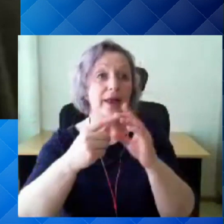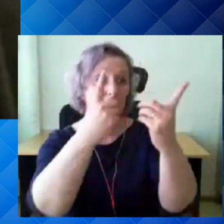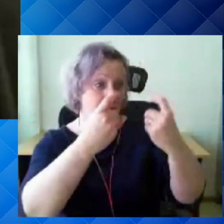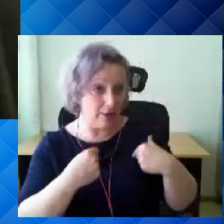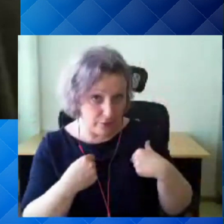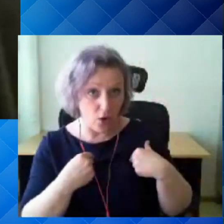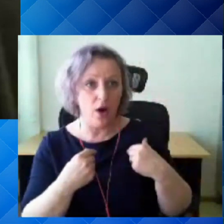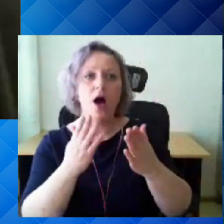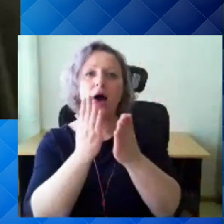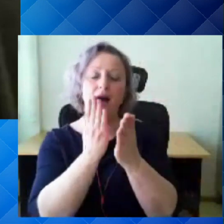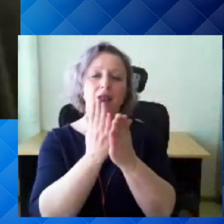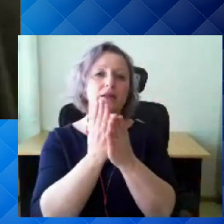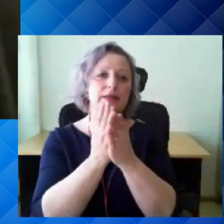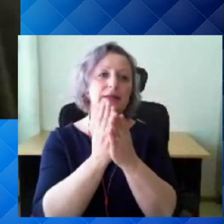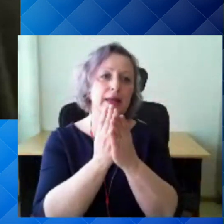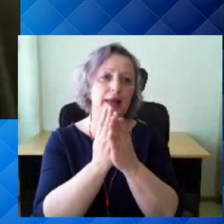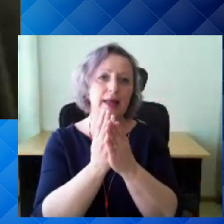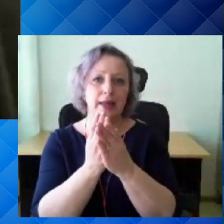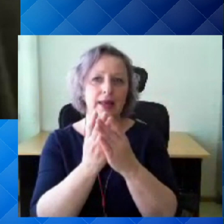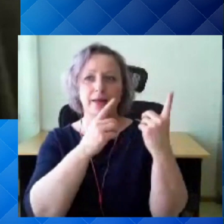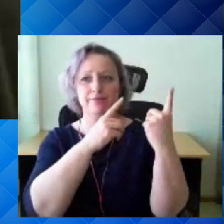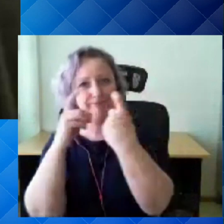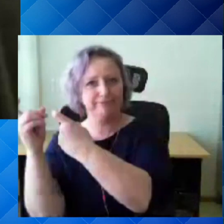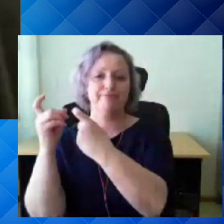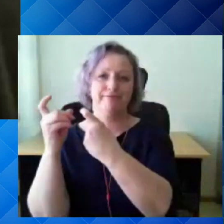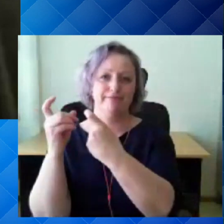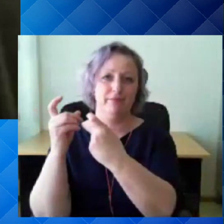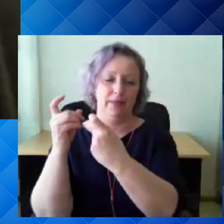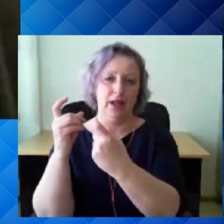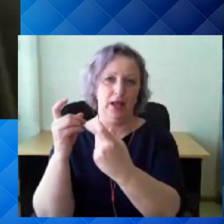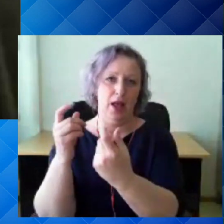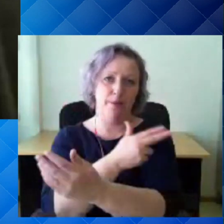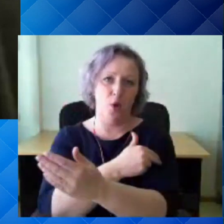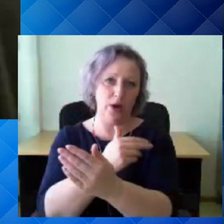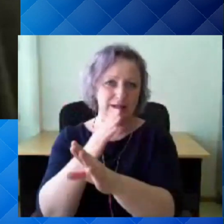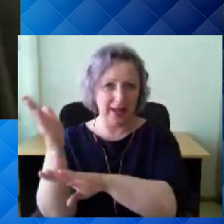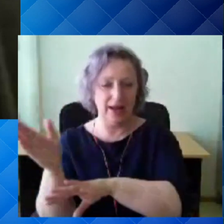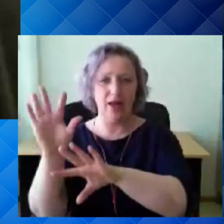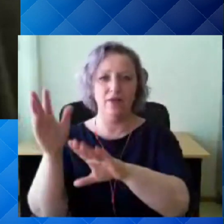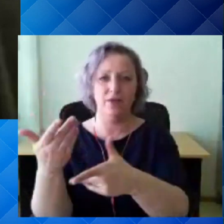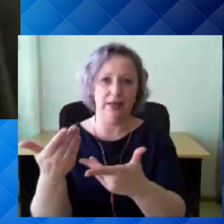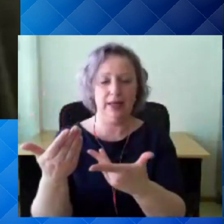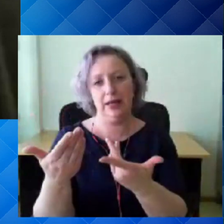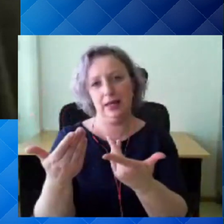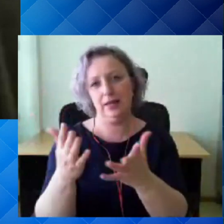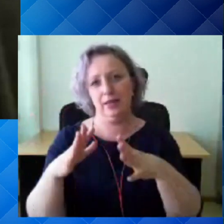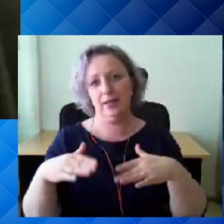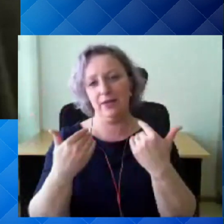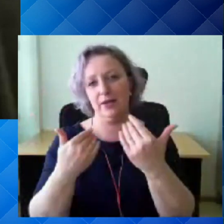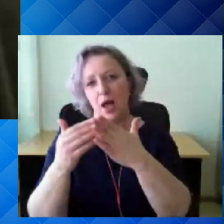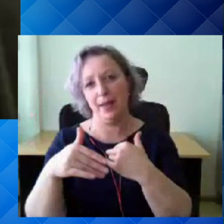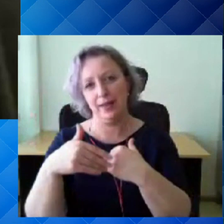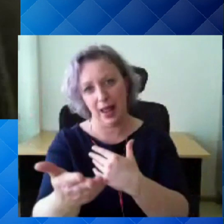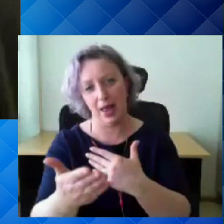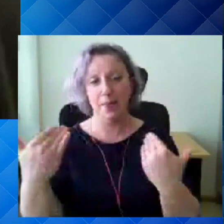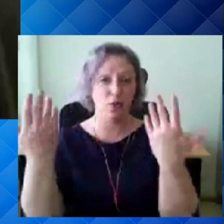sellised vihjed alati siis edastada kas PPA-le või tervise ametile, et me siis koostöös siis neid kontrollime. See on